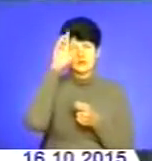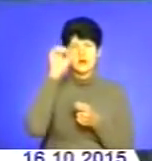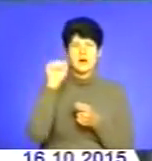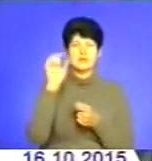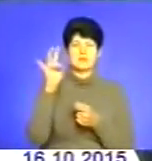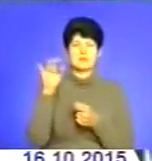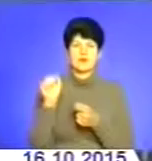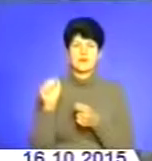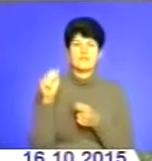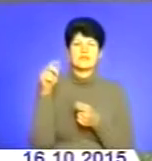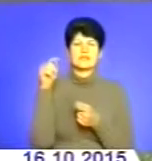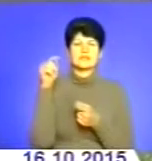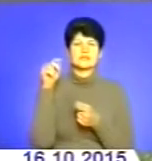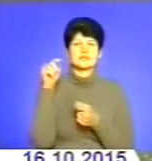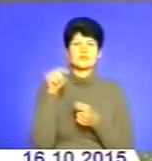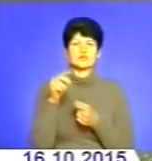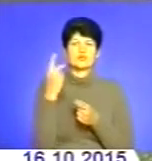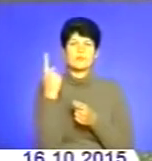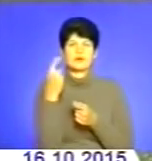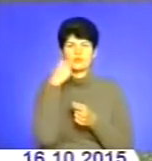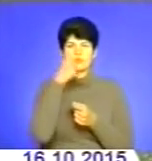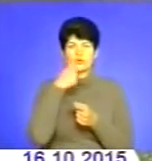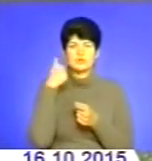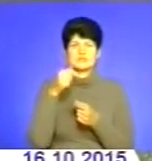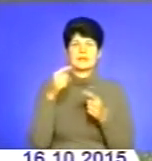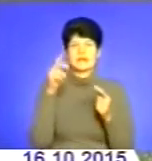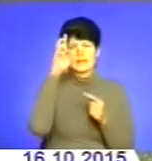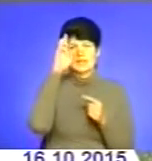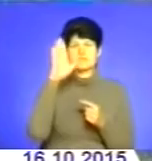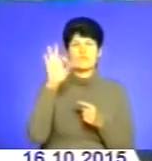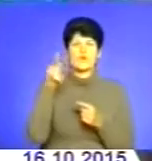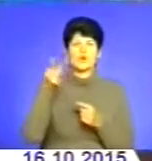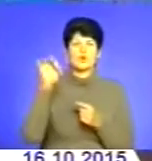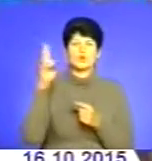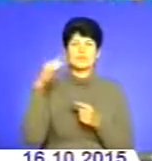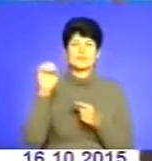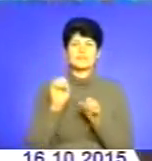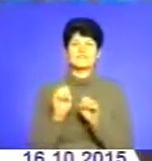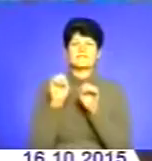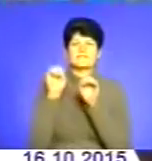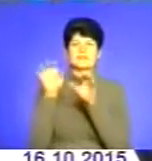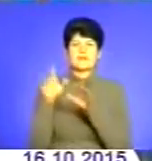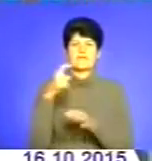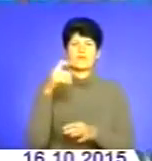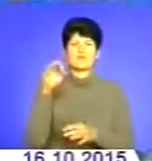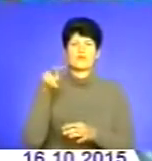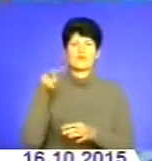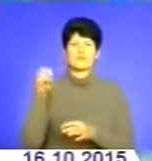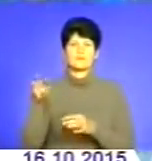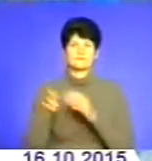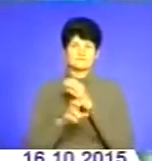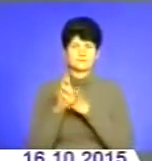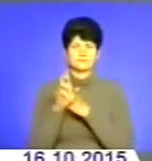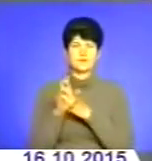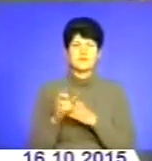в 1001 році князь Володимир Великий передав ікону до Пречистинського собору в Холмі. Хомська чудотворна